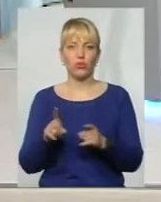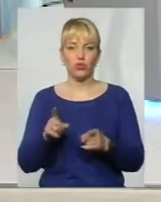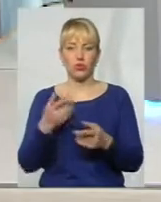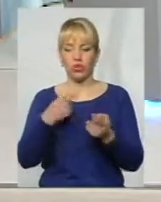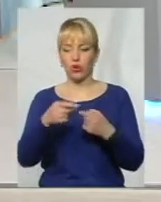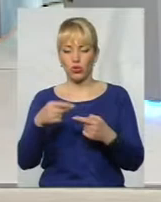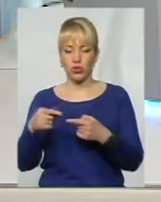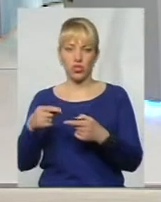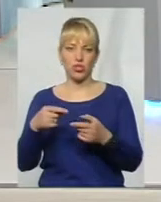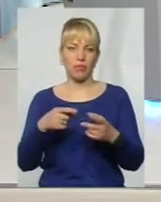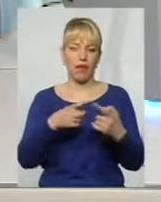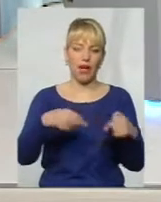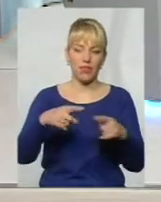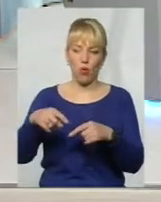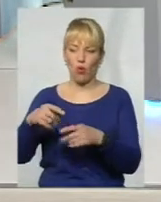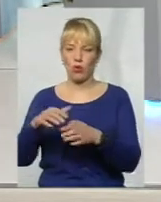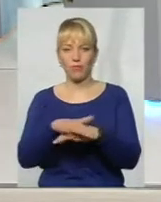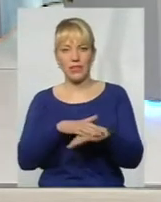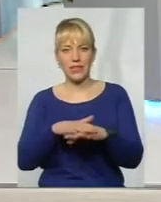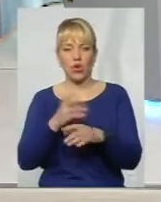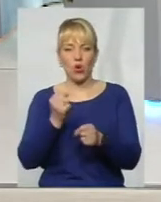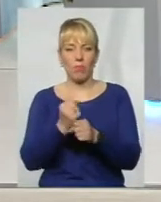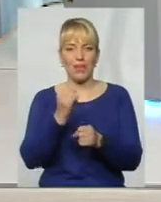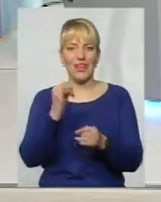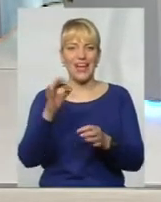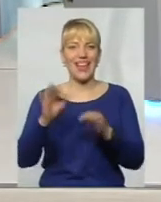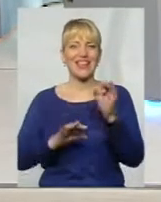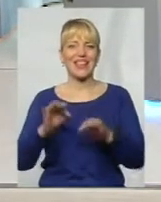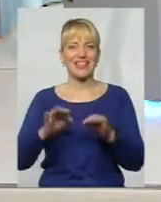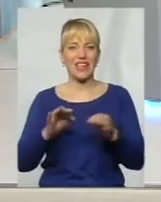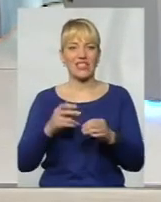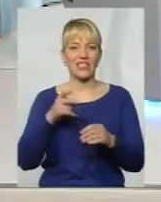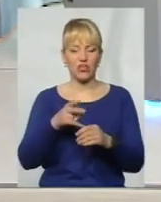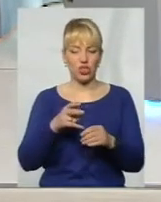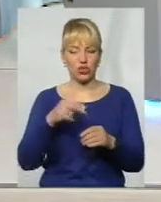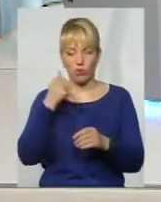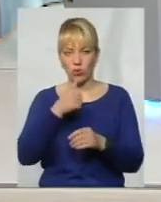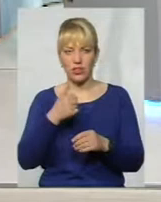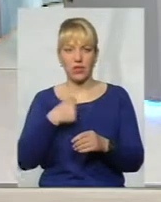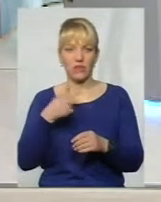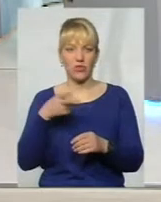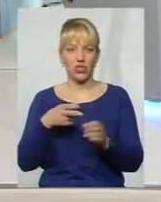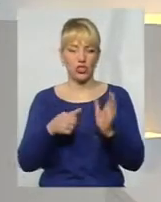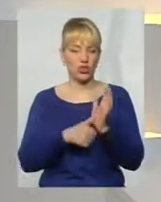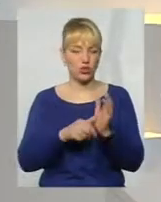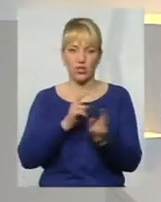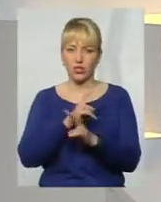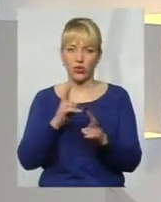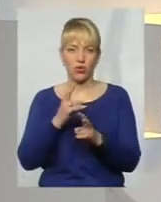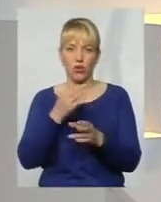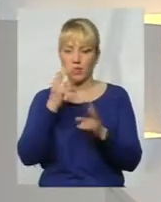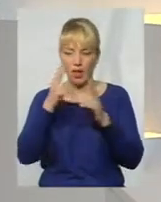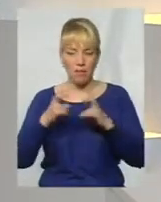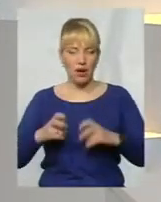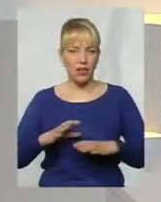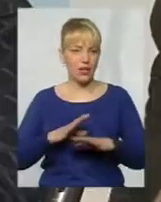категоріям населення хоча б робили індексацію за 2000 по 2007 році, нам 2006-й. Ніхто його не переглядав, ніхто ніяк нічого не переглядав.